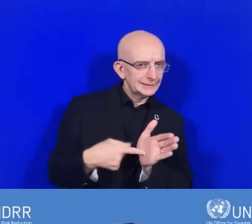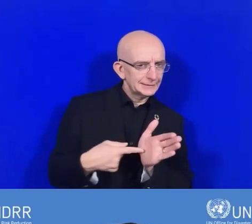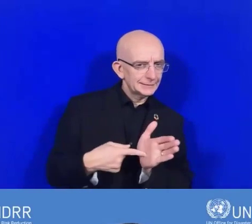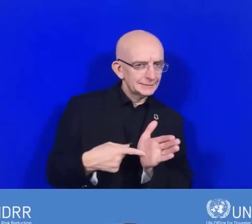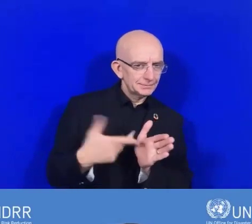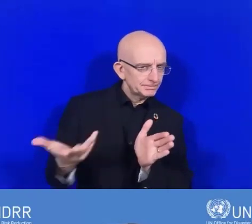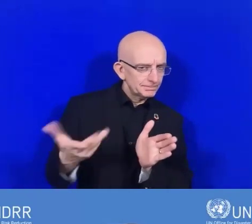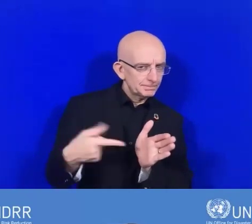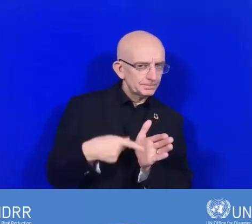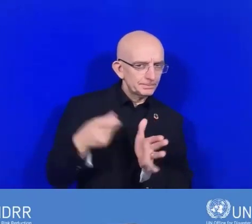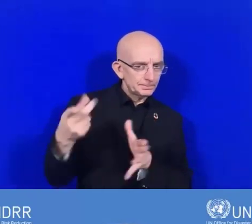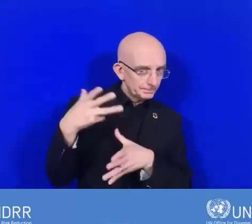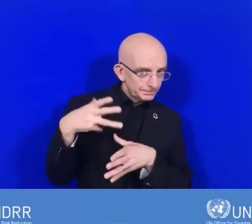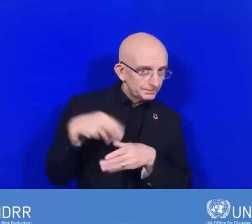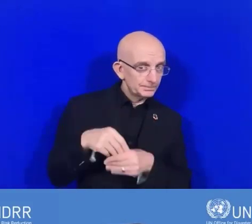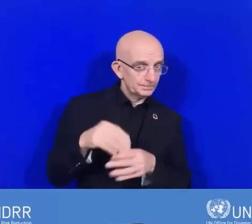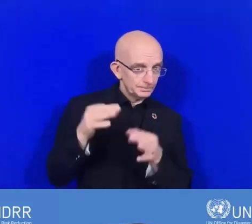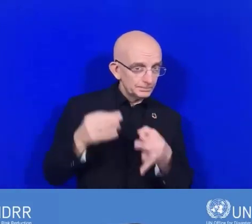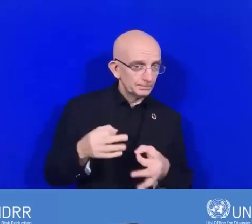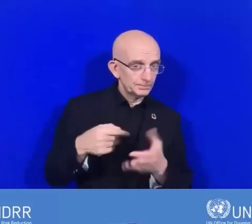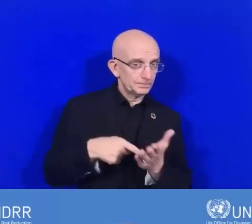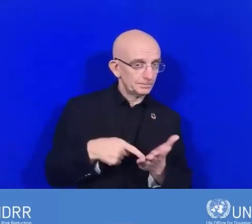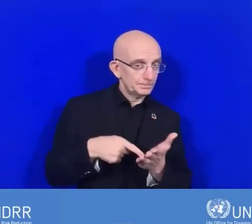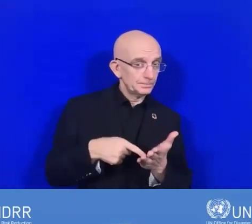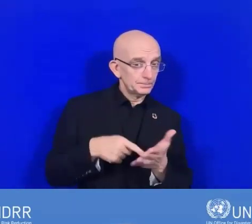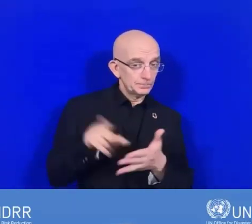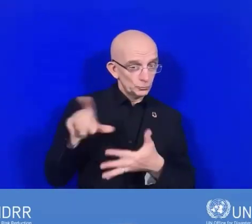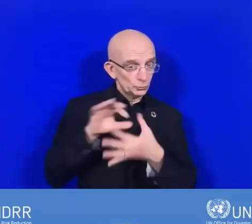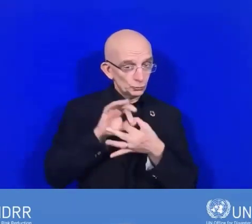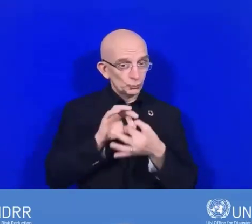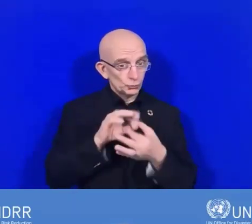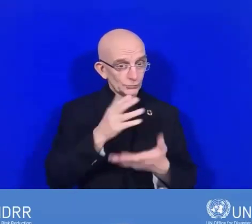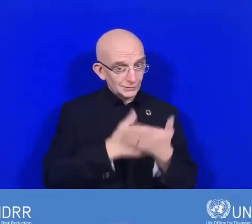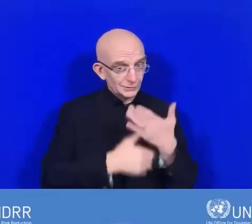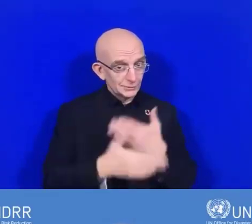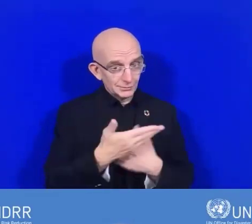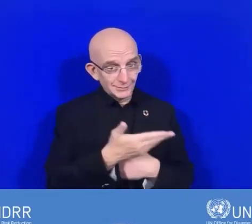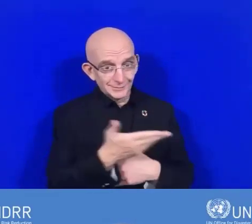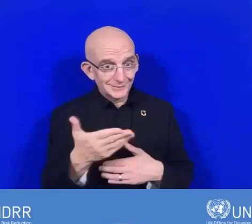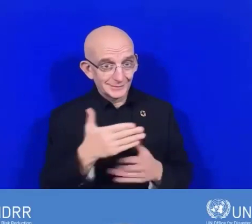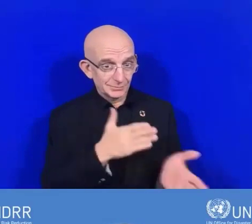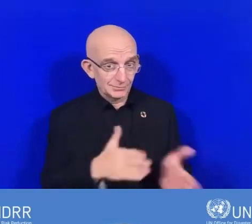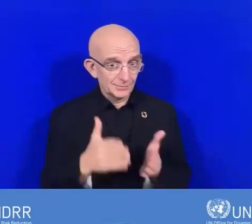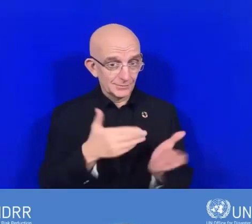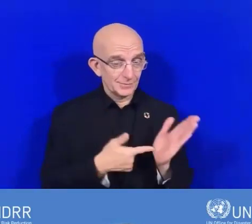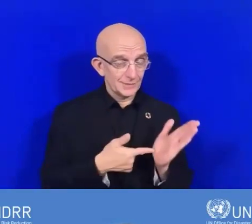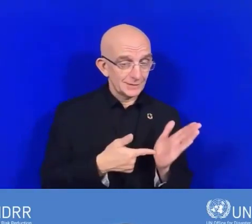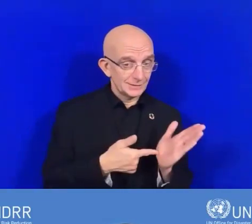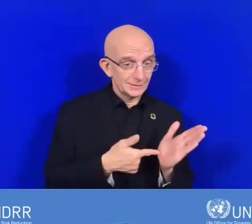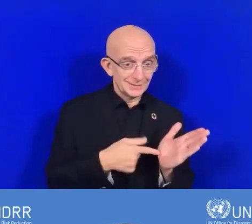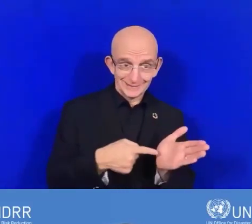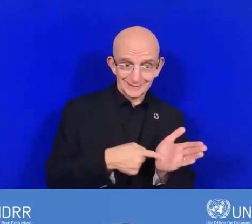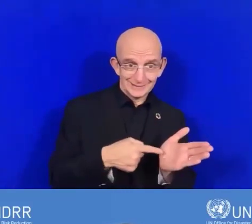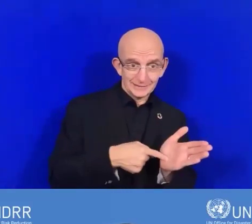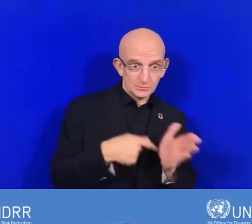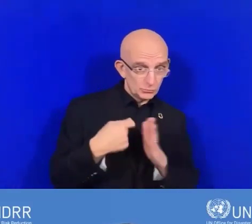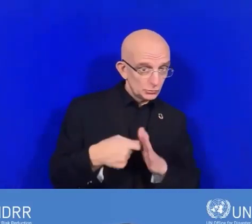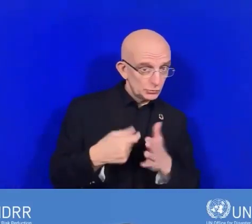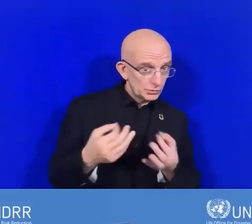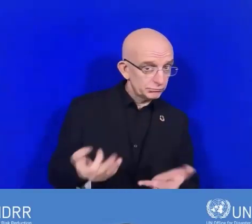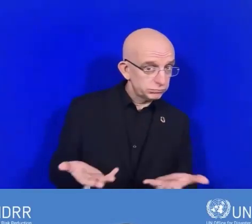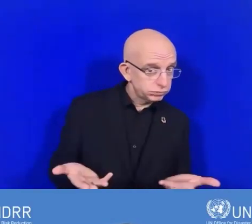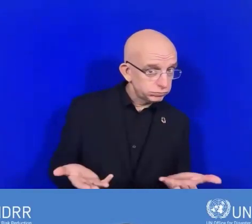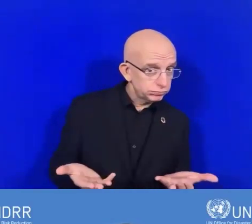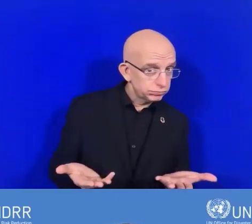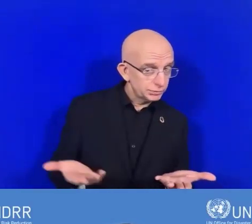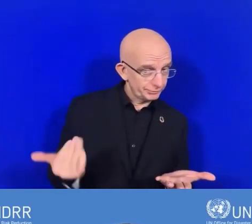dans le cadre de ces personnes en situation de handicap. Merci. Joanne, qu'en est